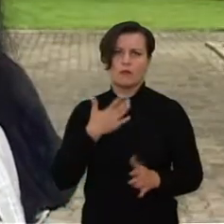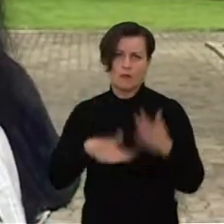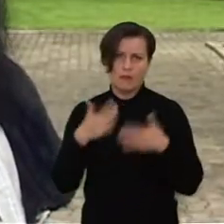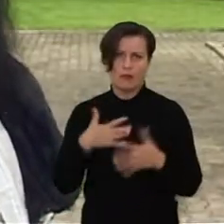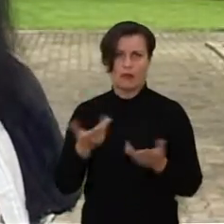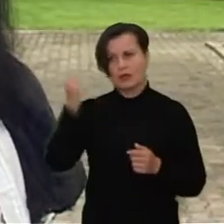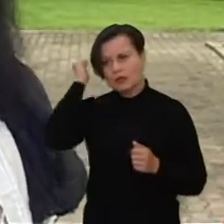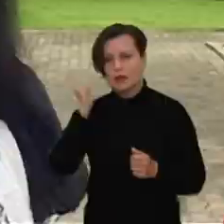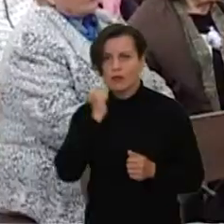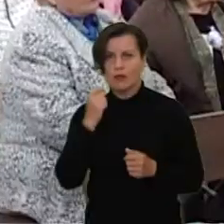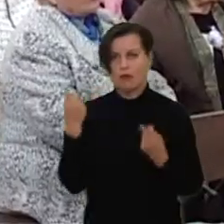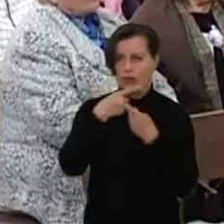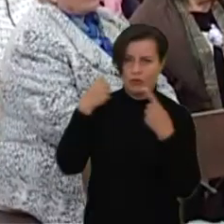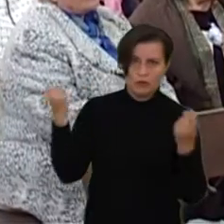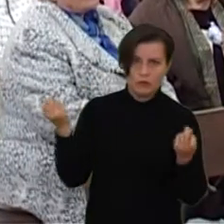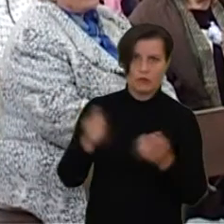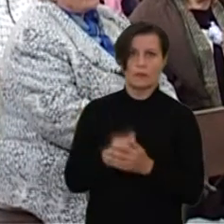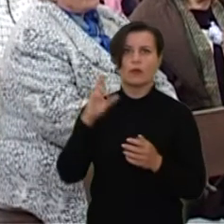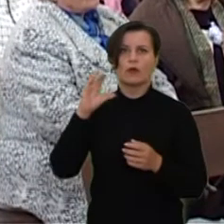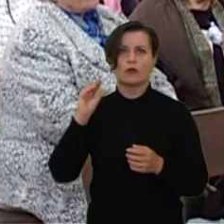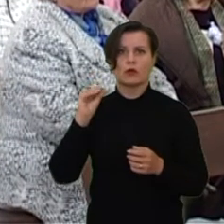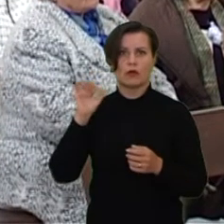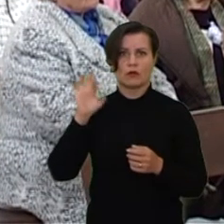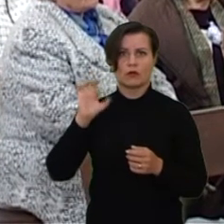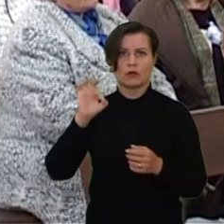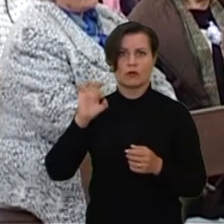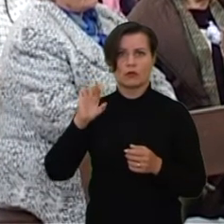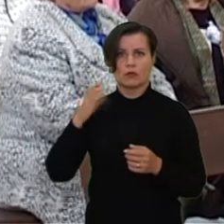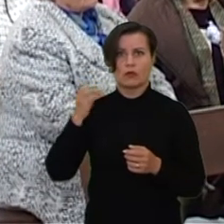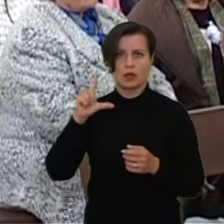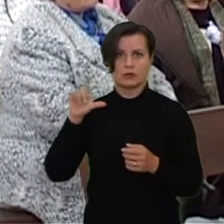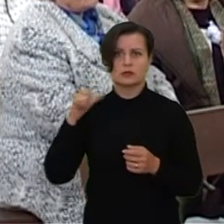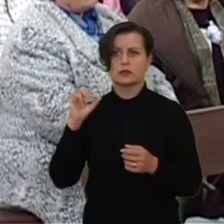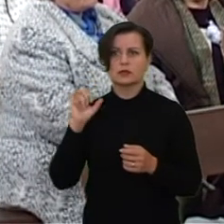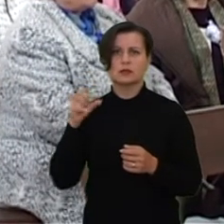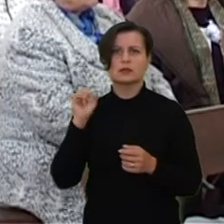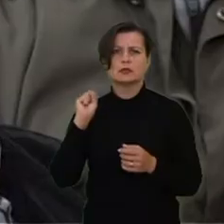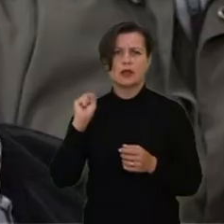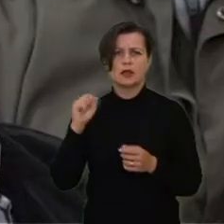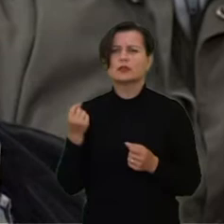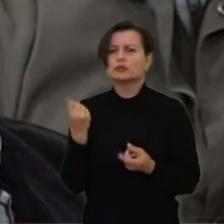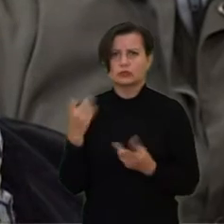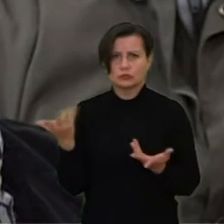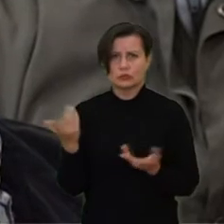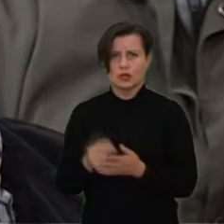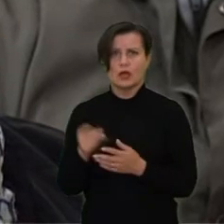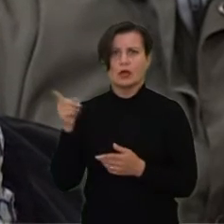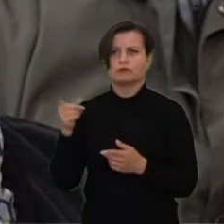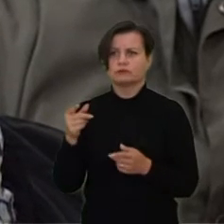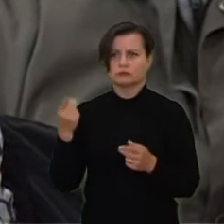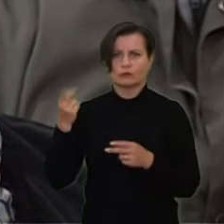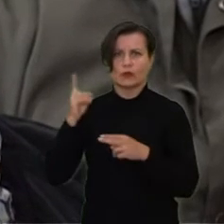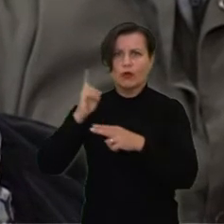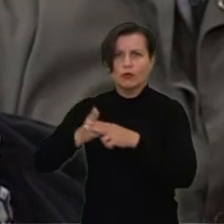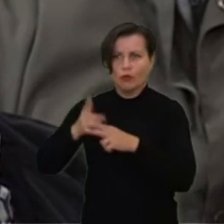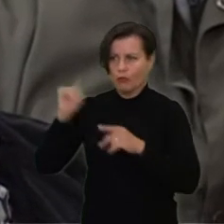labai dėkojo už žinias, o reformacija išprovokavo iš tikrųjų pati katalikų Romos bažnyčia, atsirado nepatenkintų